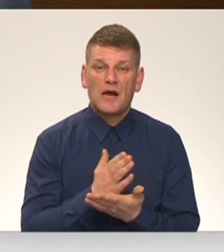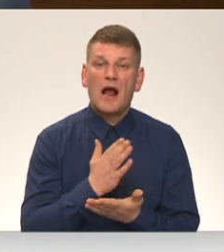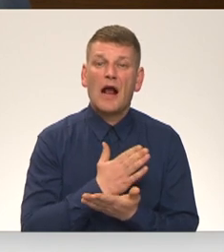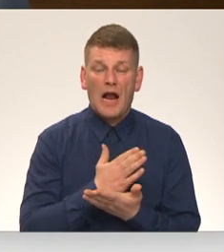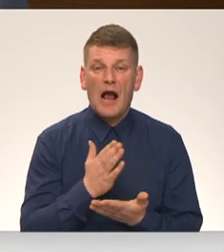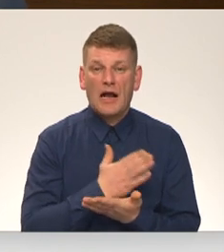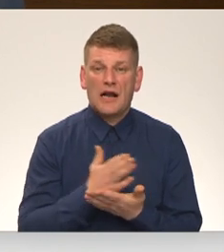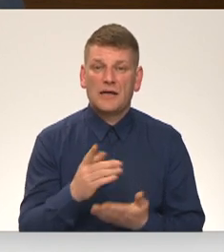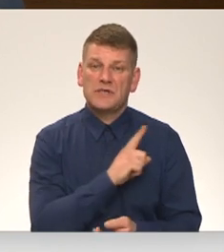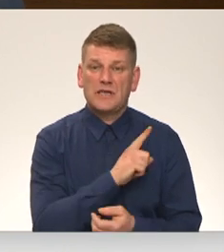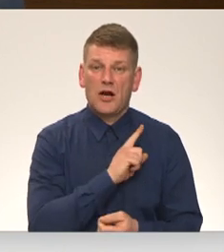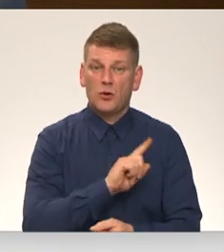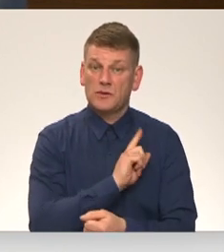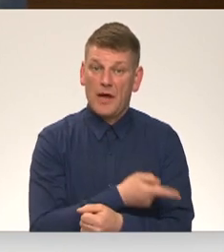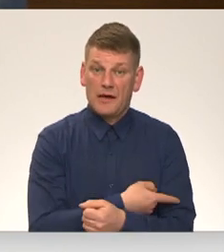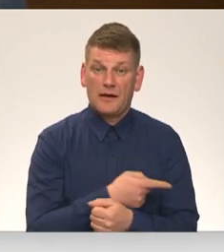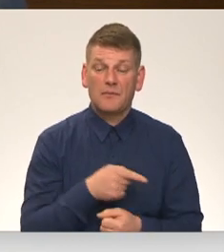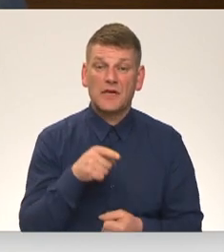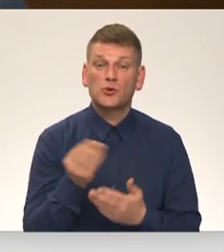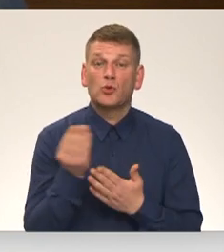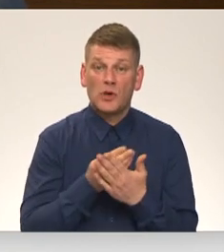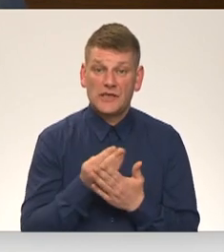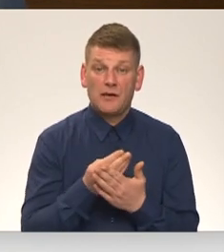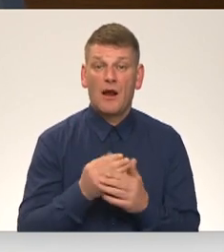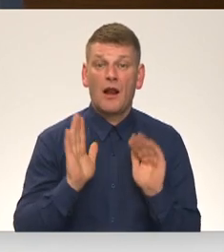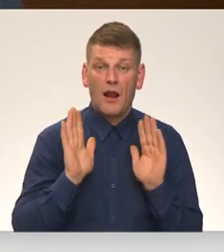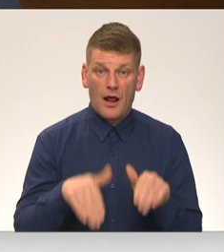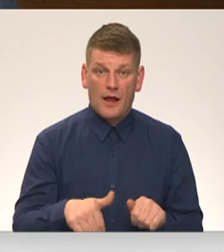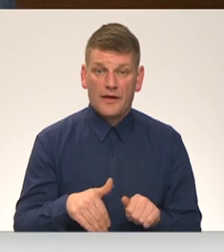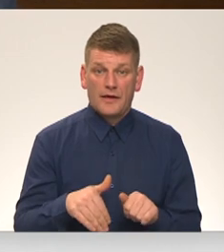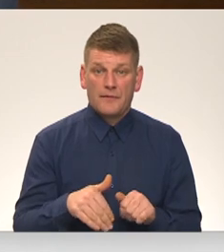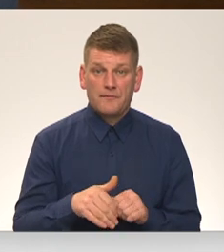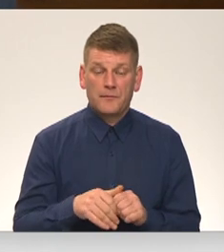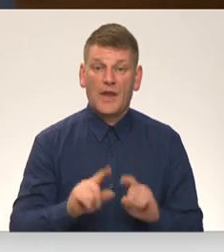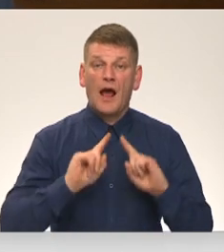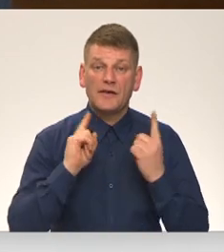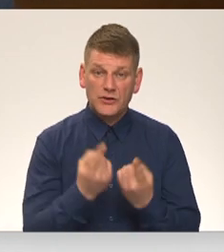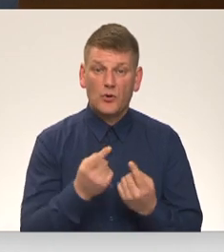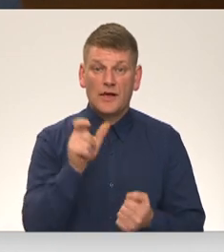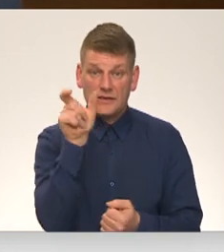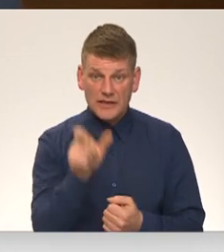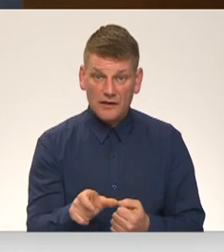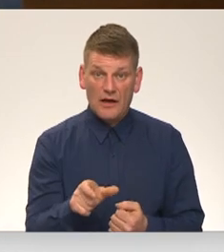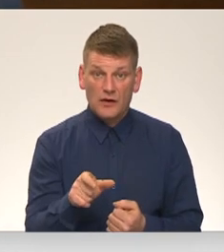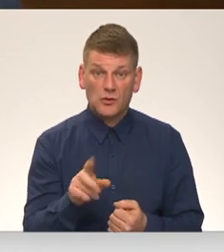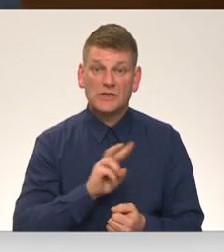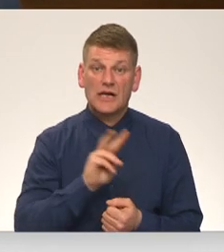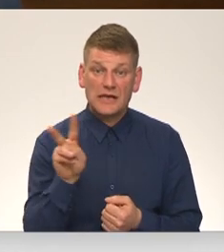sargu spēkiem. Tas nozīmē, ka lai aizturēt cilvēkus, kas